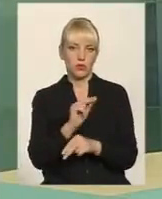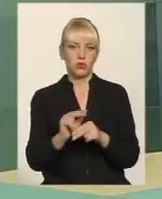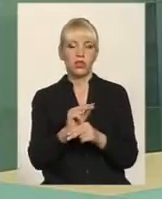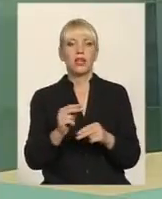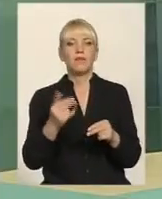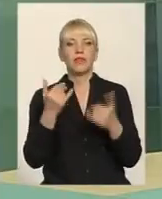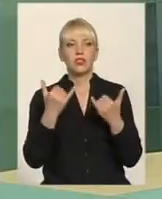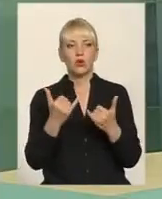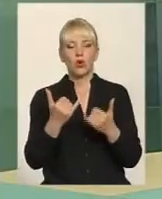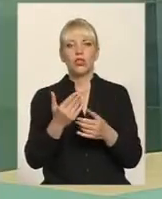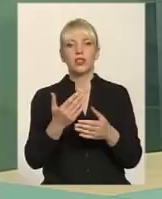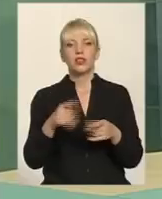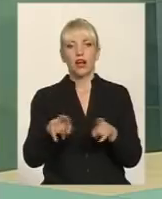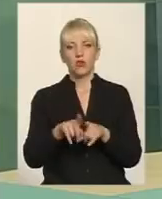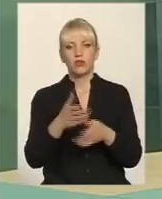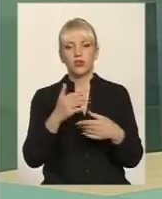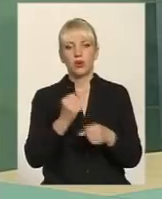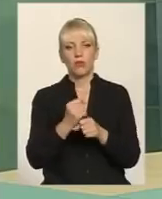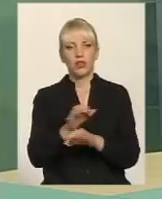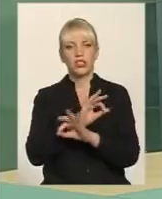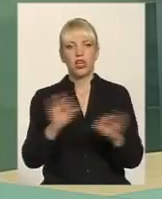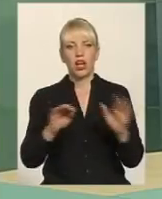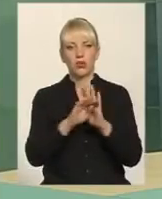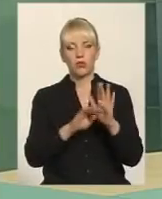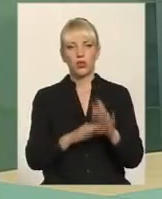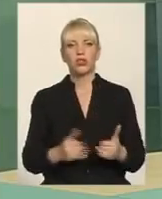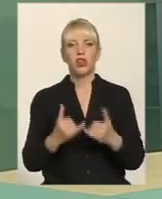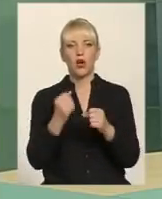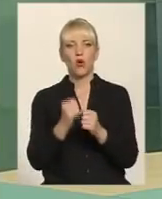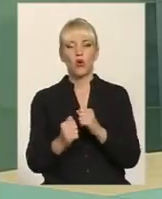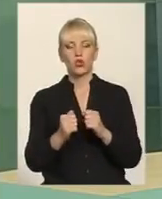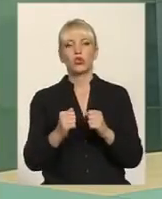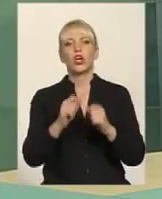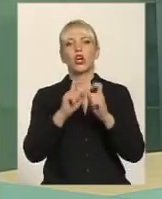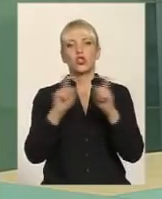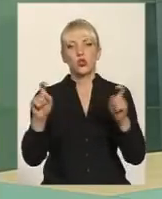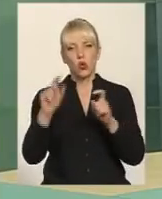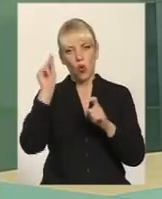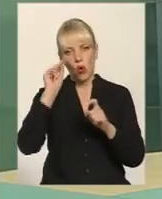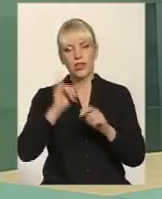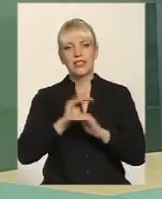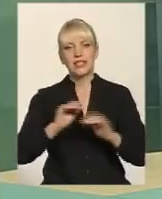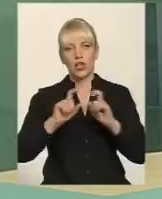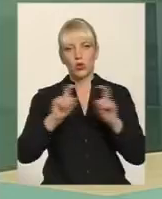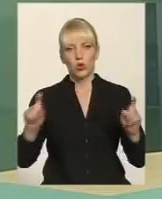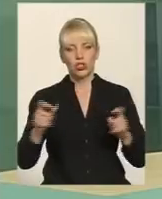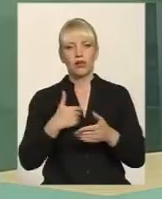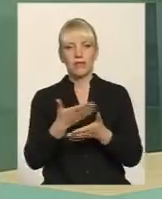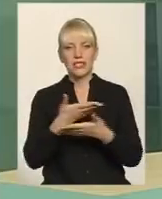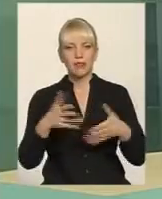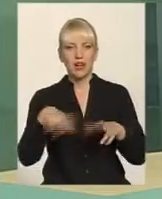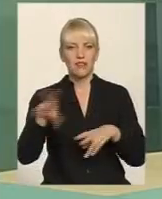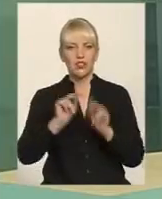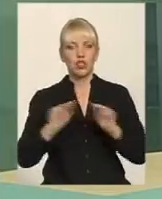сьогодні зробили шикарну програму. Для кожної школи, для кожного садочку ми зібрали директорів шкіл, ми зібрали директорів дошкільних навчальних